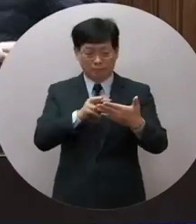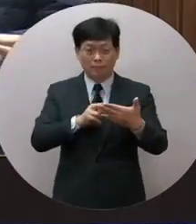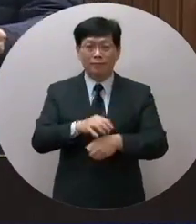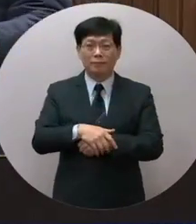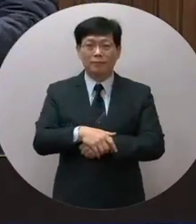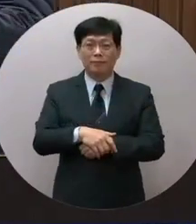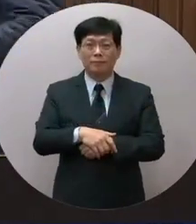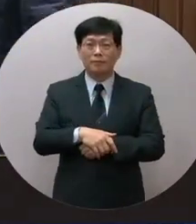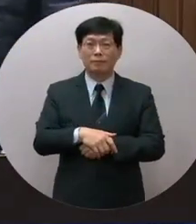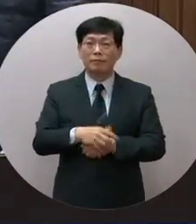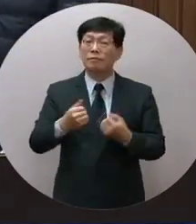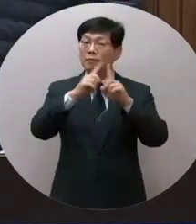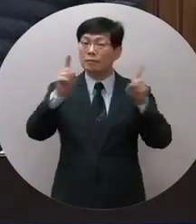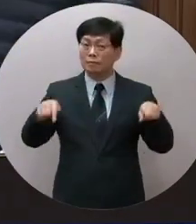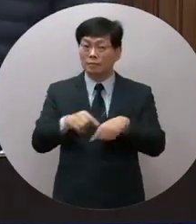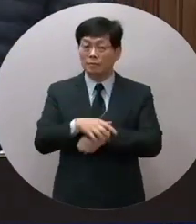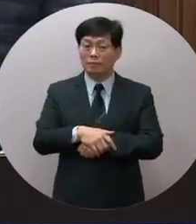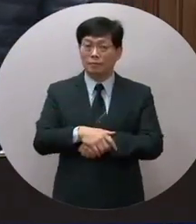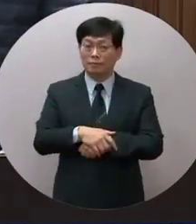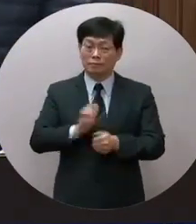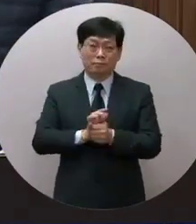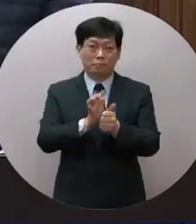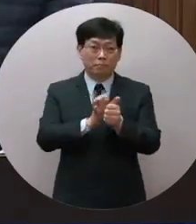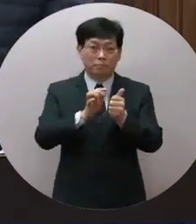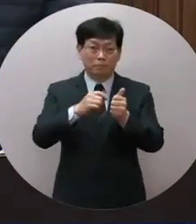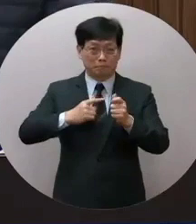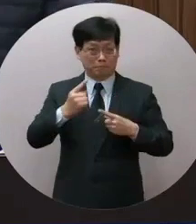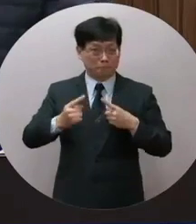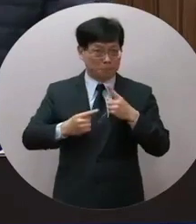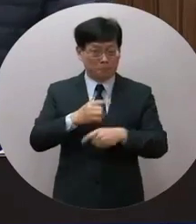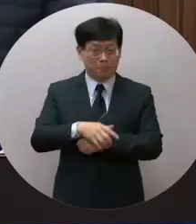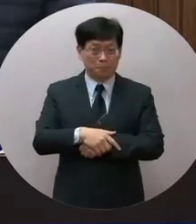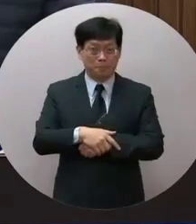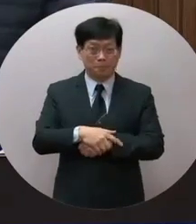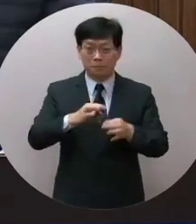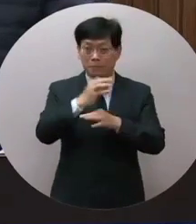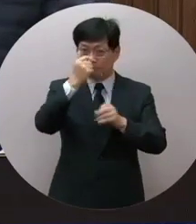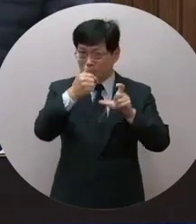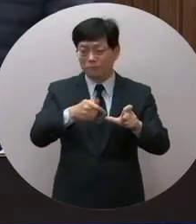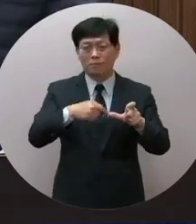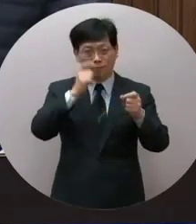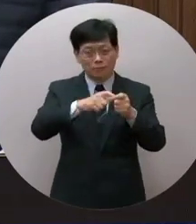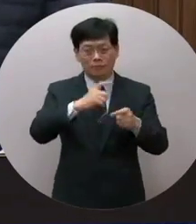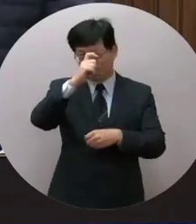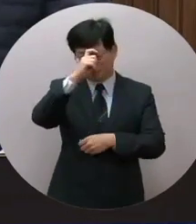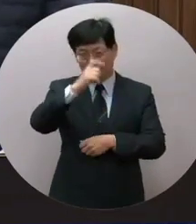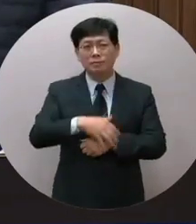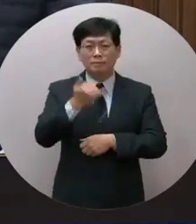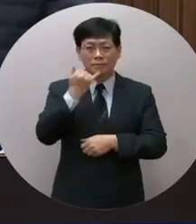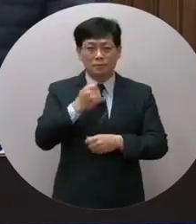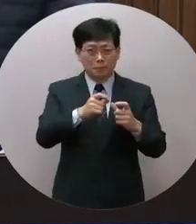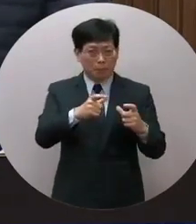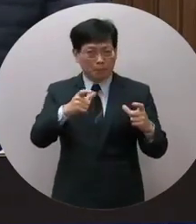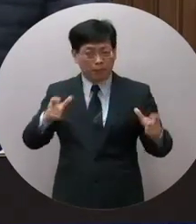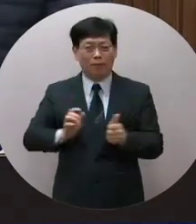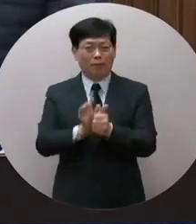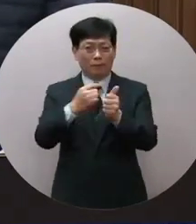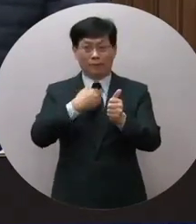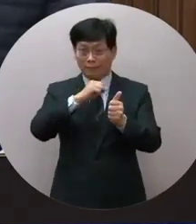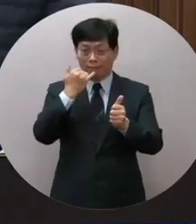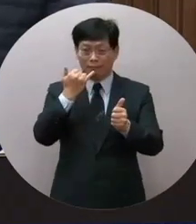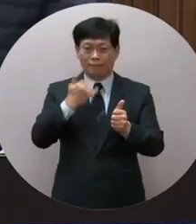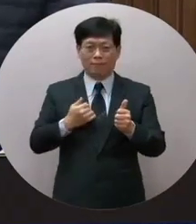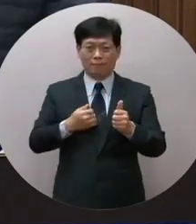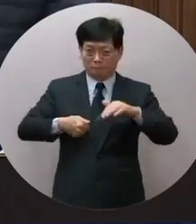我的這個這個這個推動自由經濟特區的目的希望有點到面逐步推動台灣